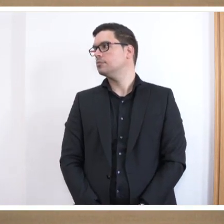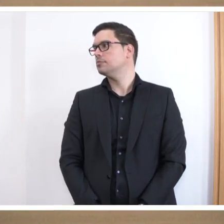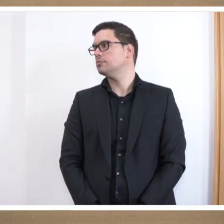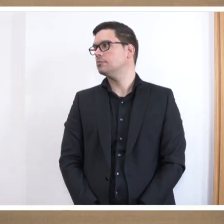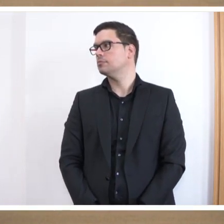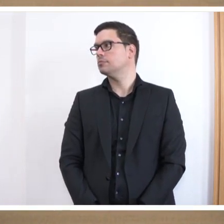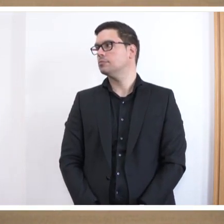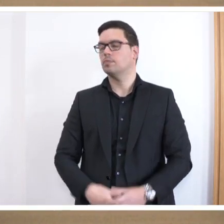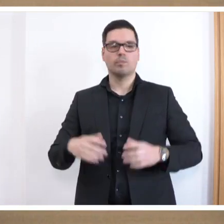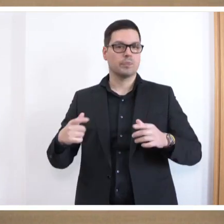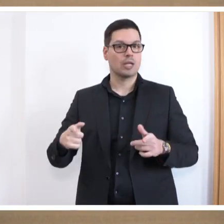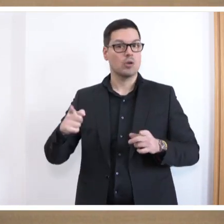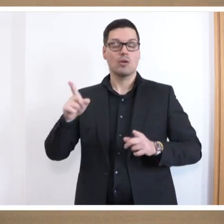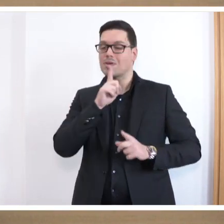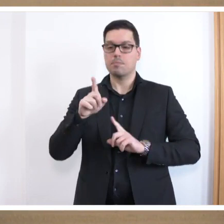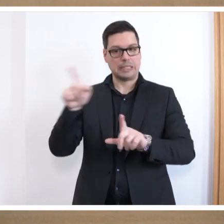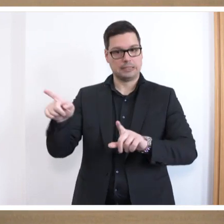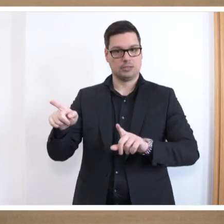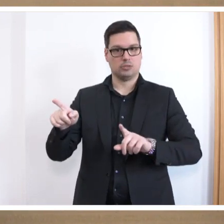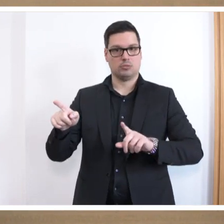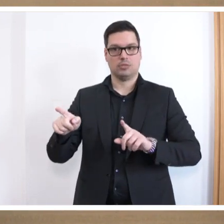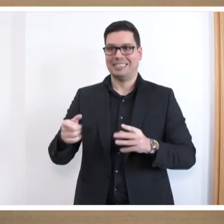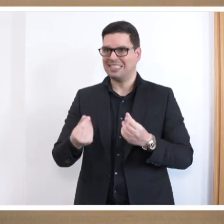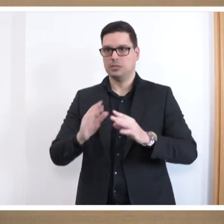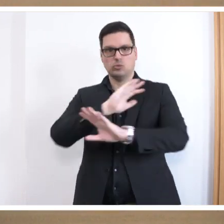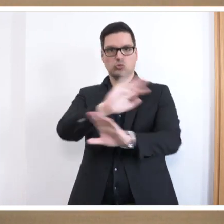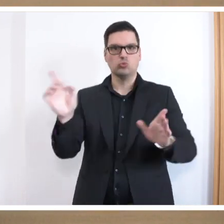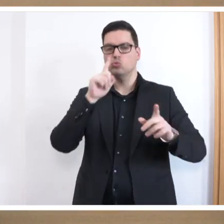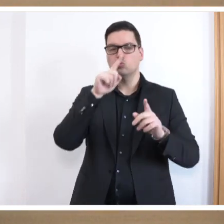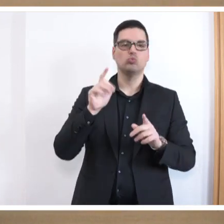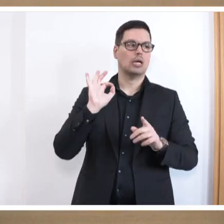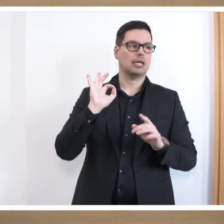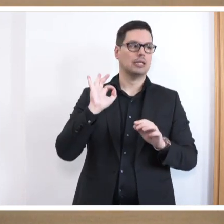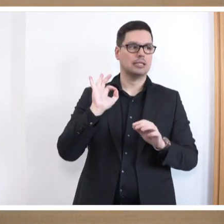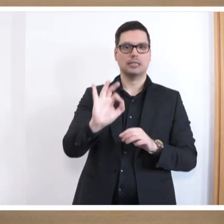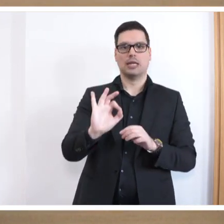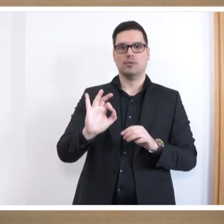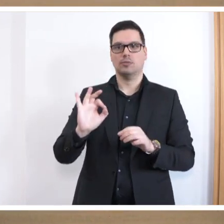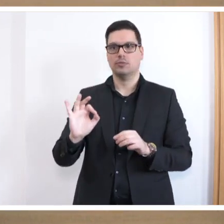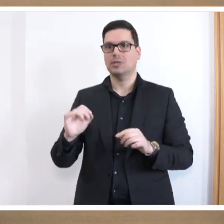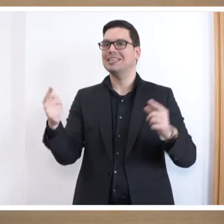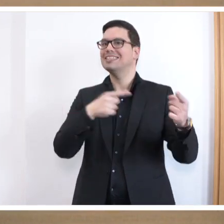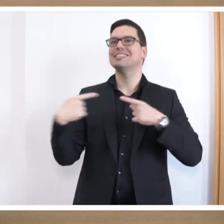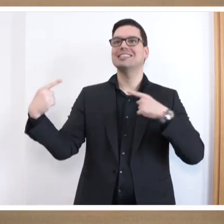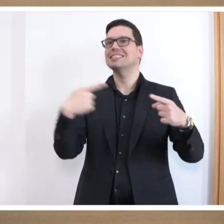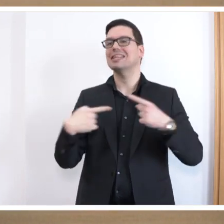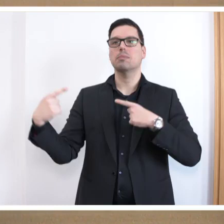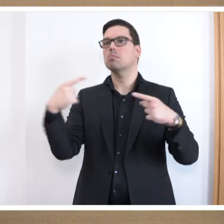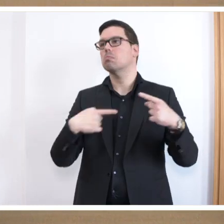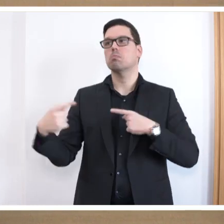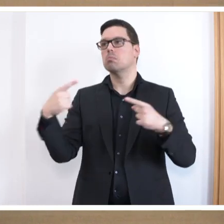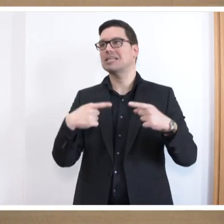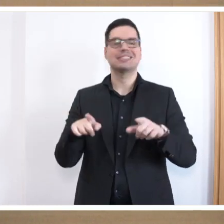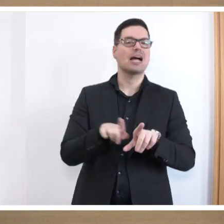Und wir verbitten uns solche Manöver, die keinerlei Substanz haben, sondern allein dafür herhalten müssen, eine unliebsame Debatte, von einer unliebsamen